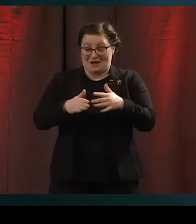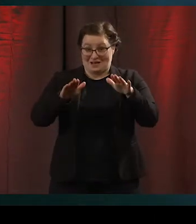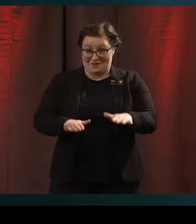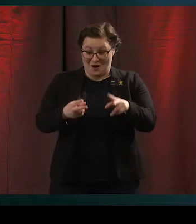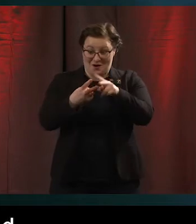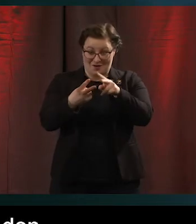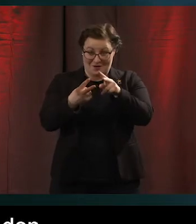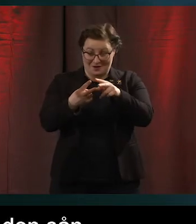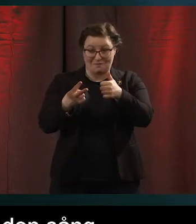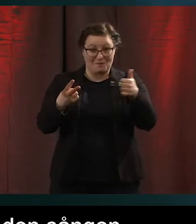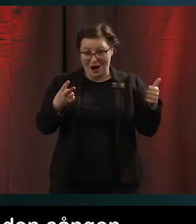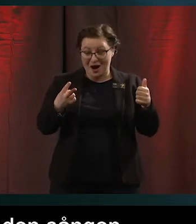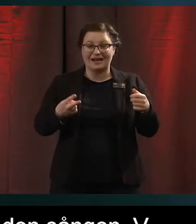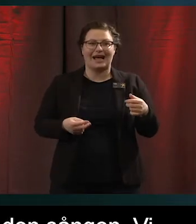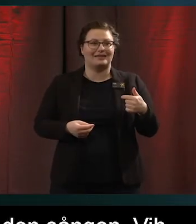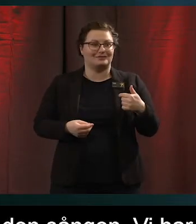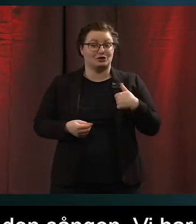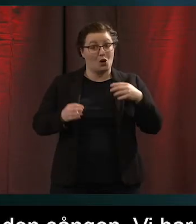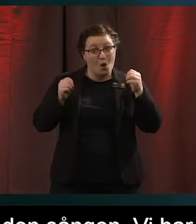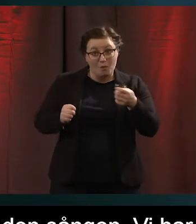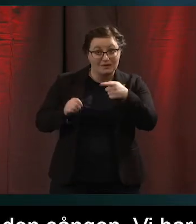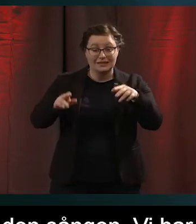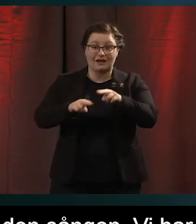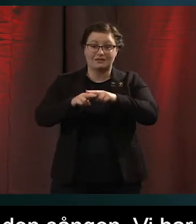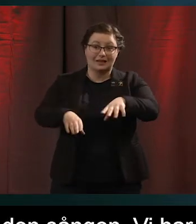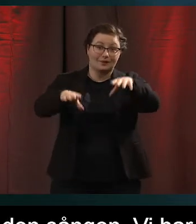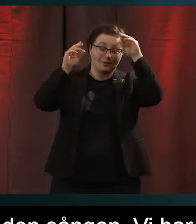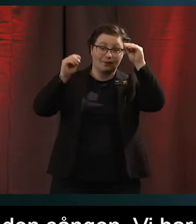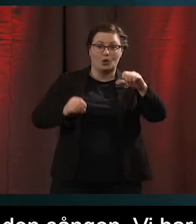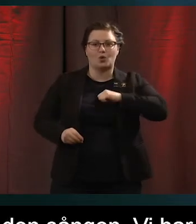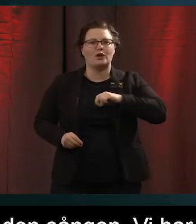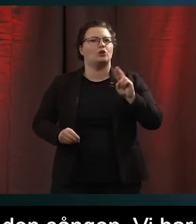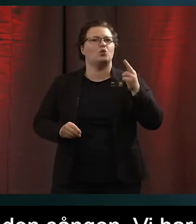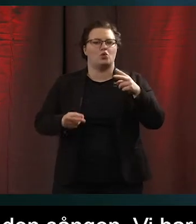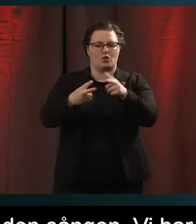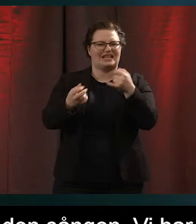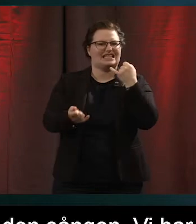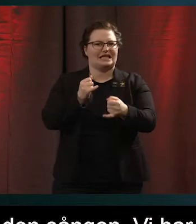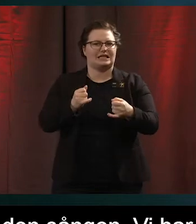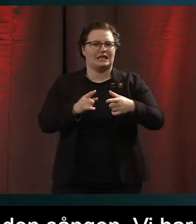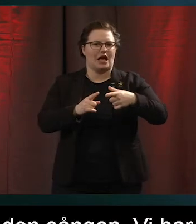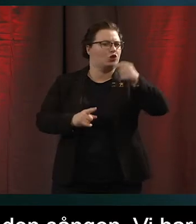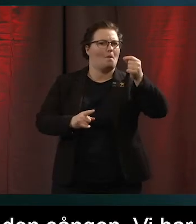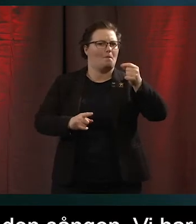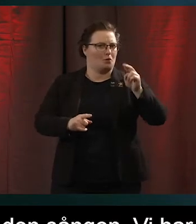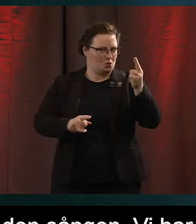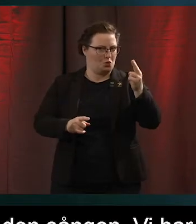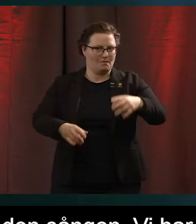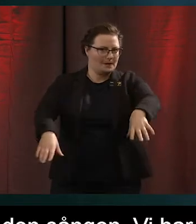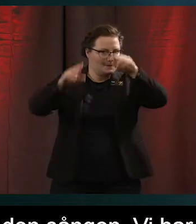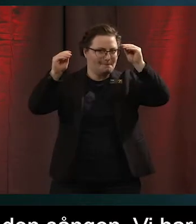internetdagar och jag hoppas att det har varit matnyttigt och kul. Nu toppar vi här på slutet med de sista insikterna.